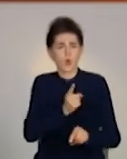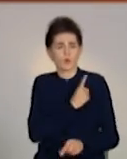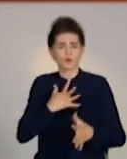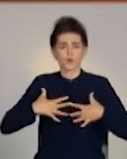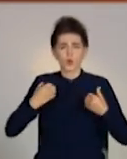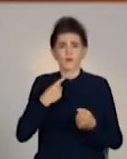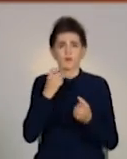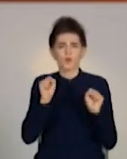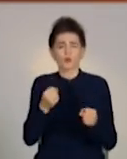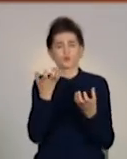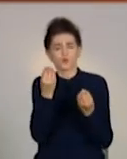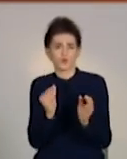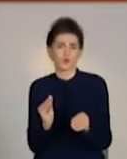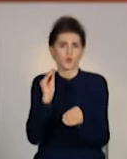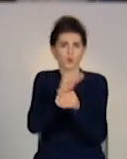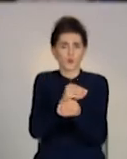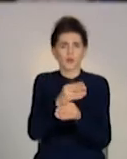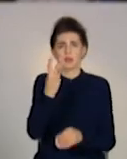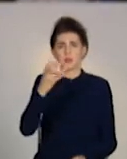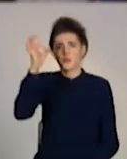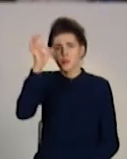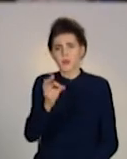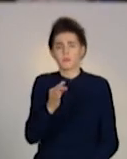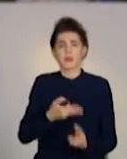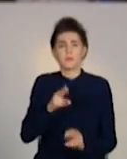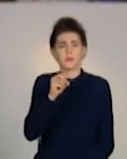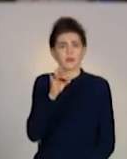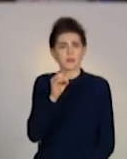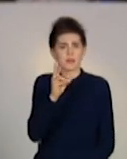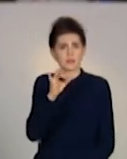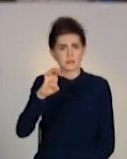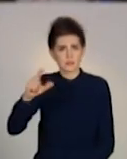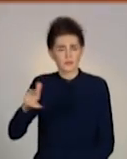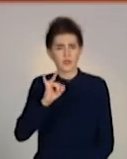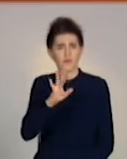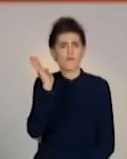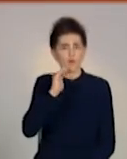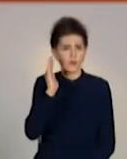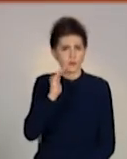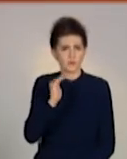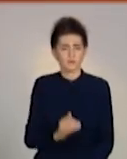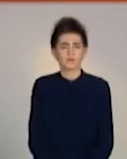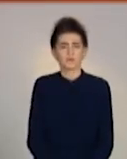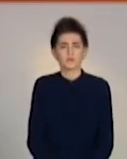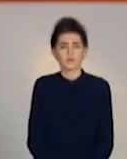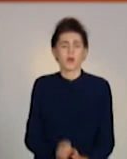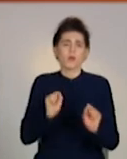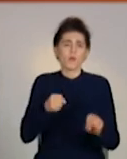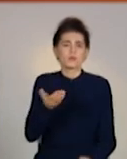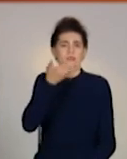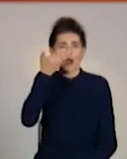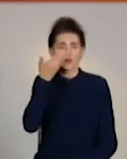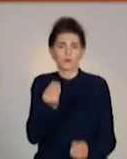налити ще два інгредієнти. 3-відсотковий перекіс водню та дистильовану воду. Сюди ж для аромату можна додати